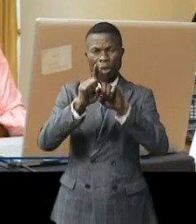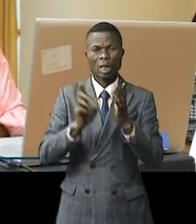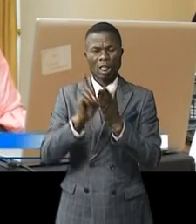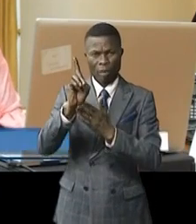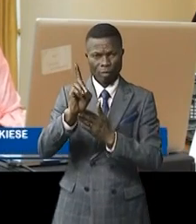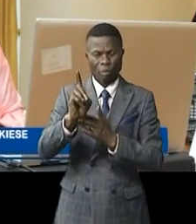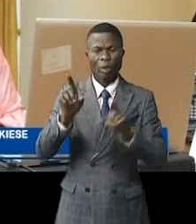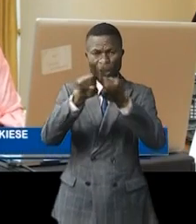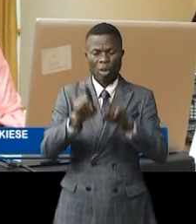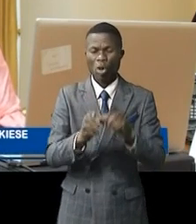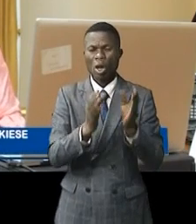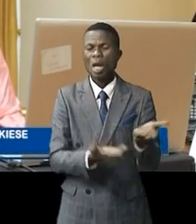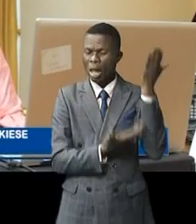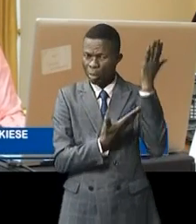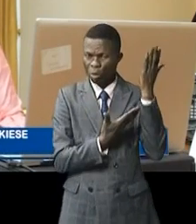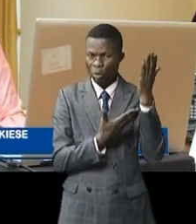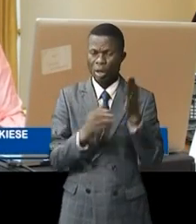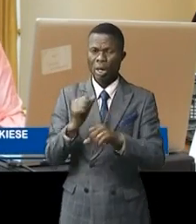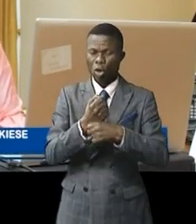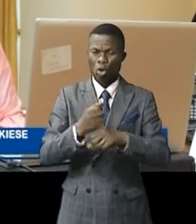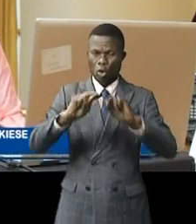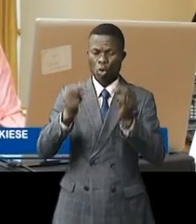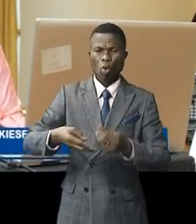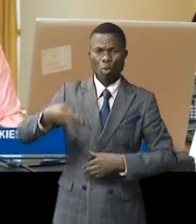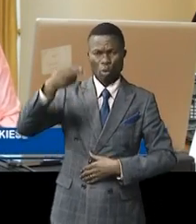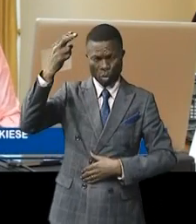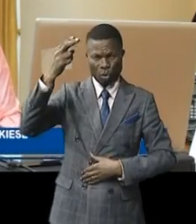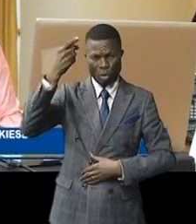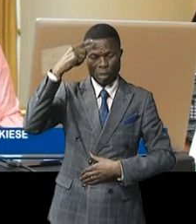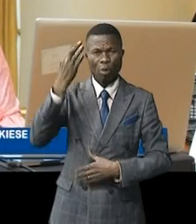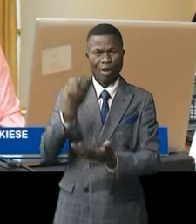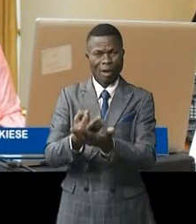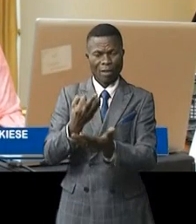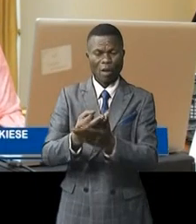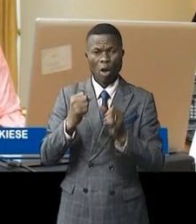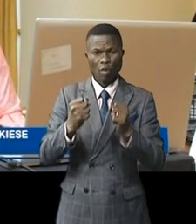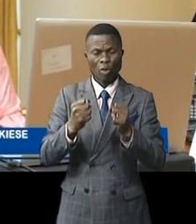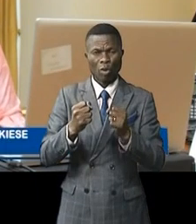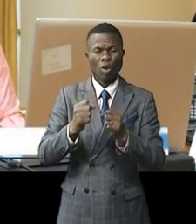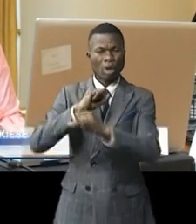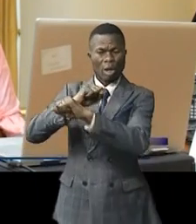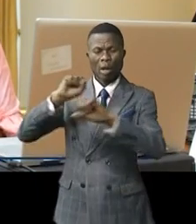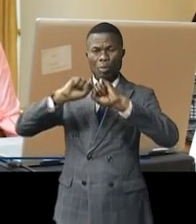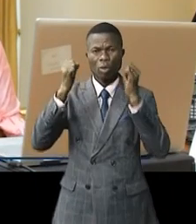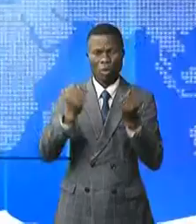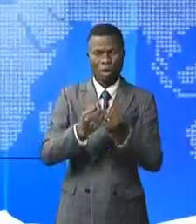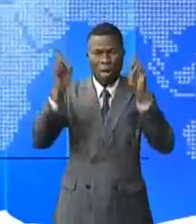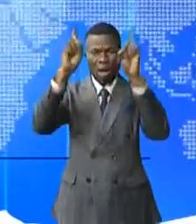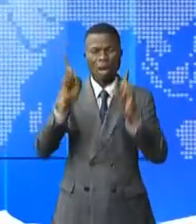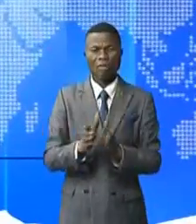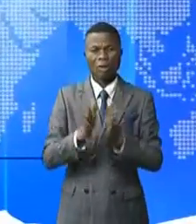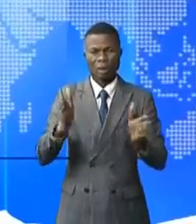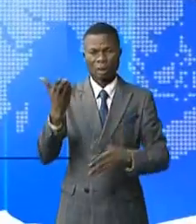Il est donc important de mettre en place un panel de gros niveaux pour le financement durable de la protection sociale en Afrique.